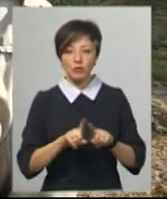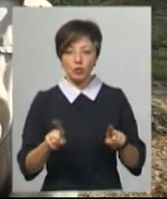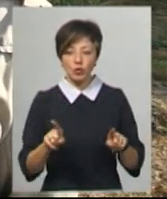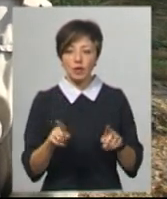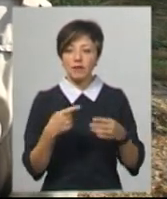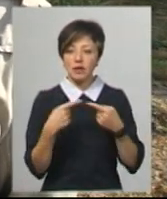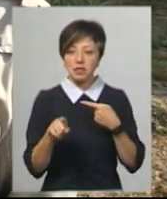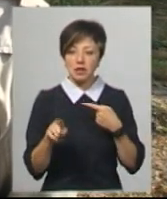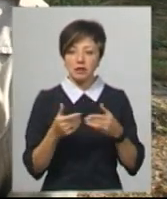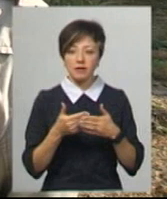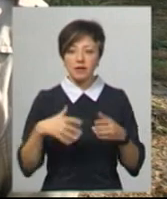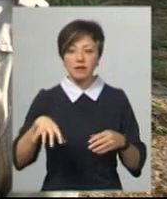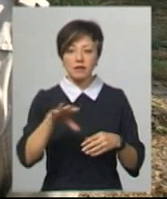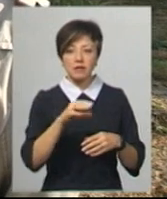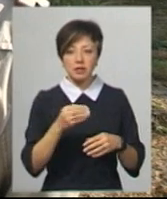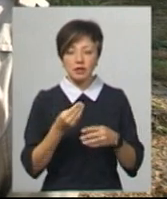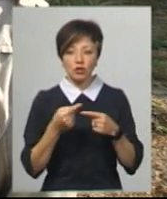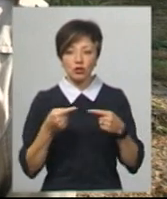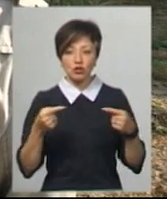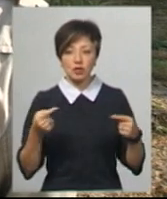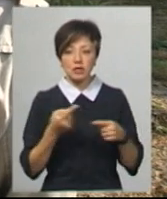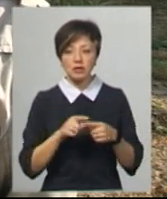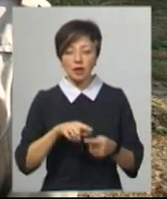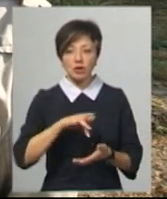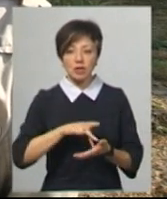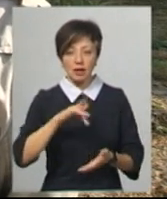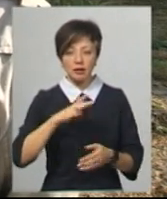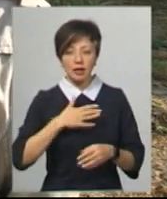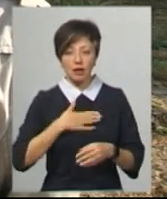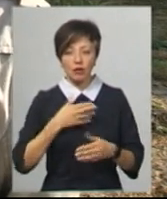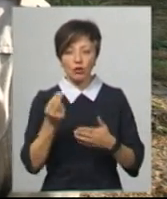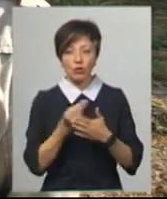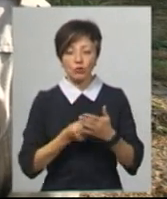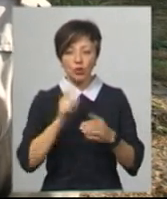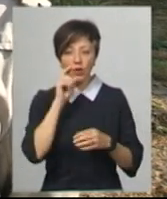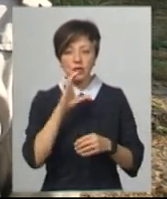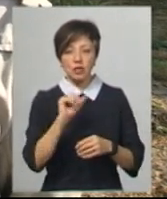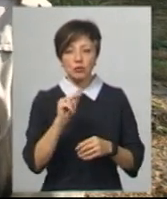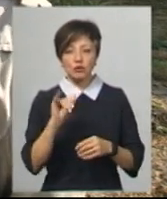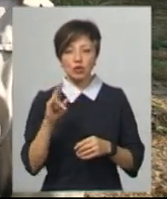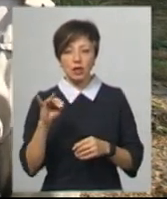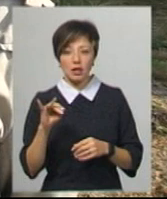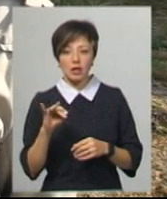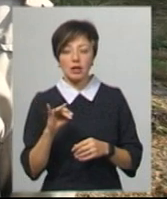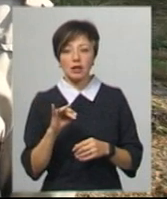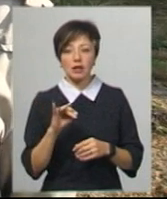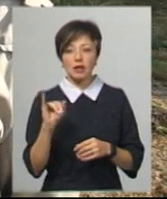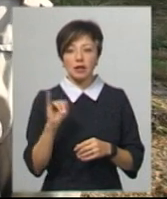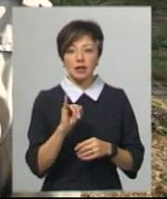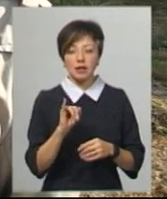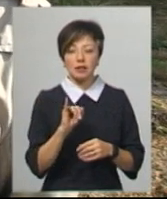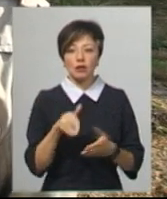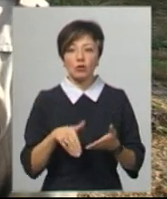відрізняється від усіх інших розпис. Це є створений осередок нашого розпису українського самчика, і за